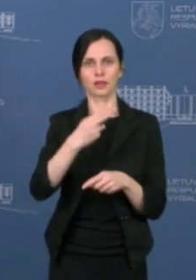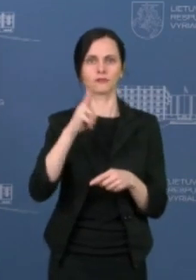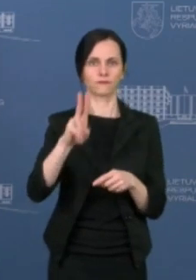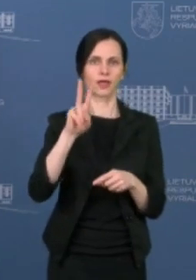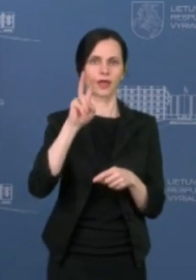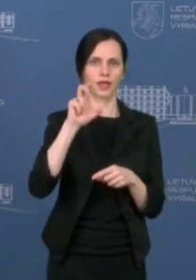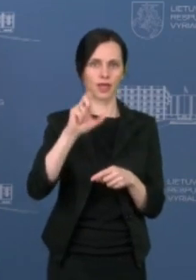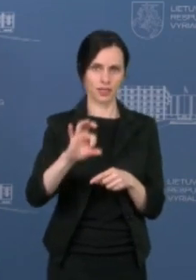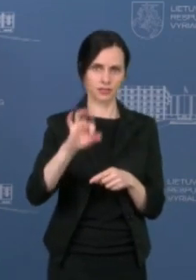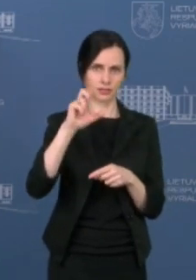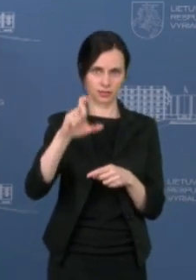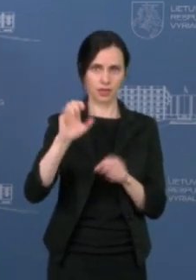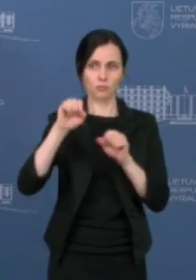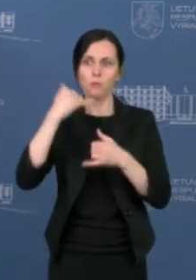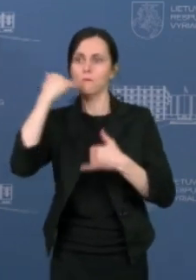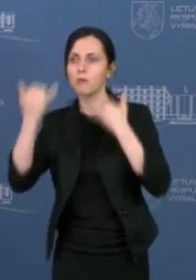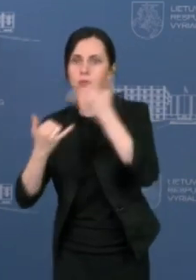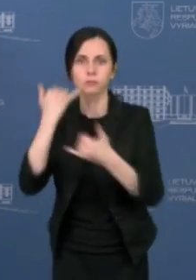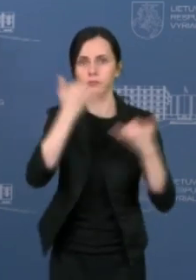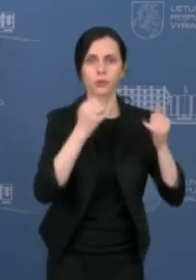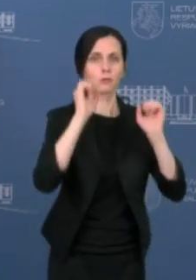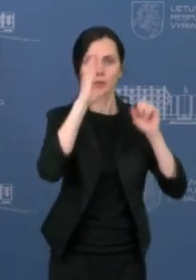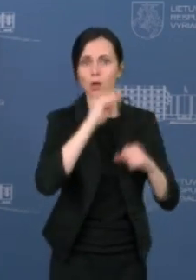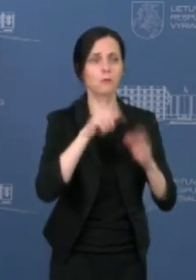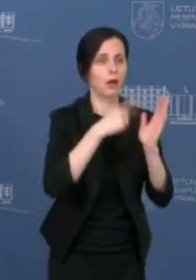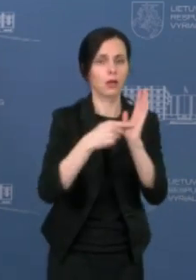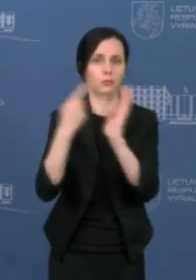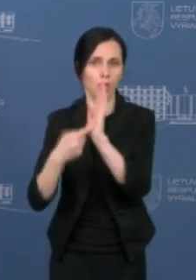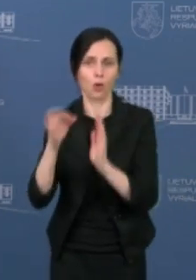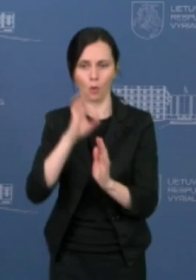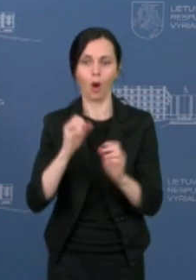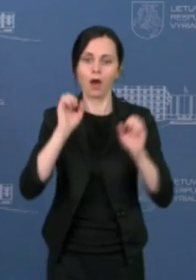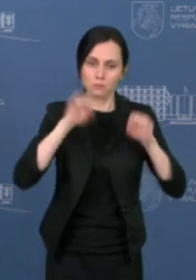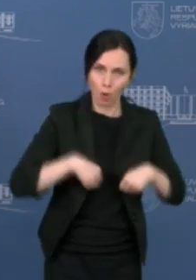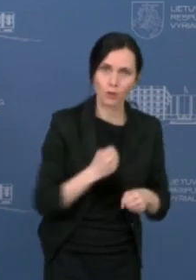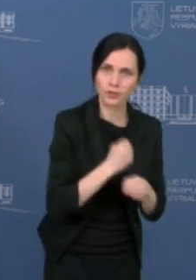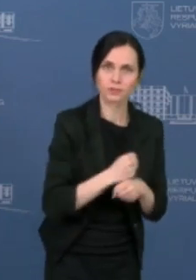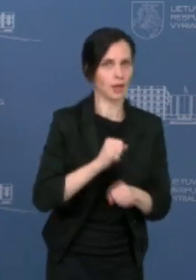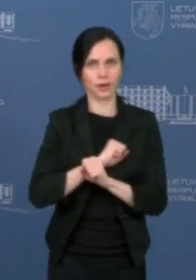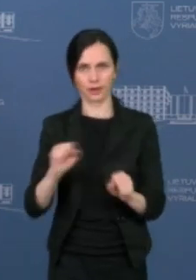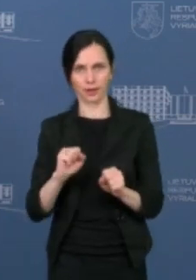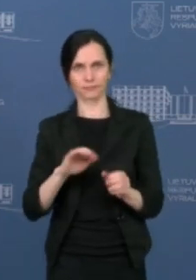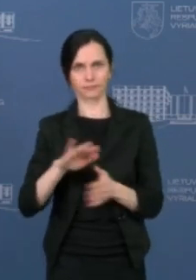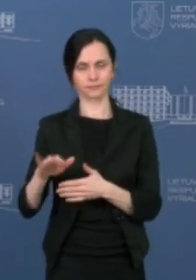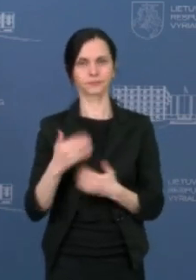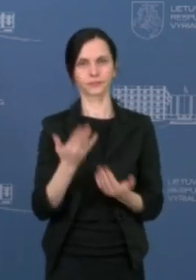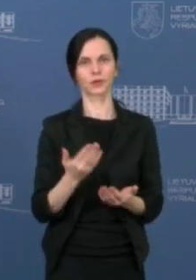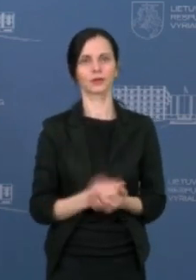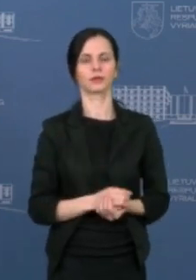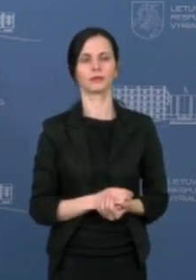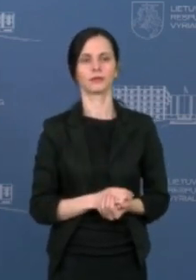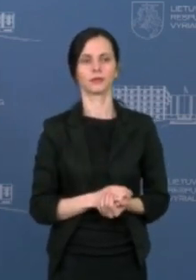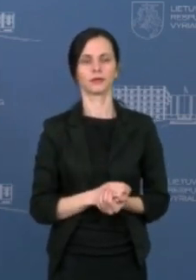Visur bus galima kreiptis ir pasitikslinti jau grinai konkrečios veiklos atžvilgių. BNS, Erika Londeryte.